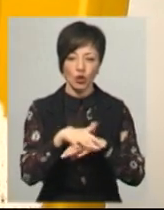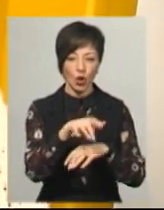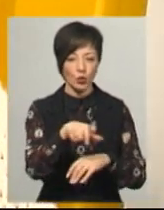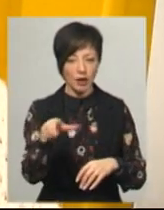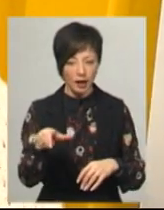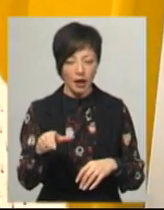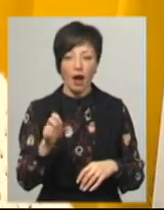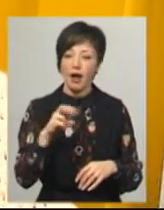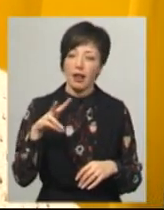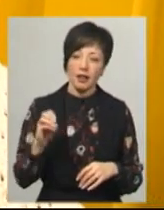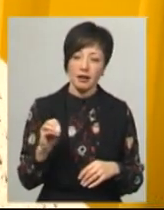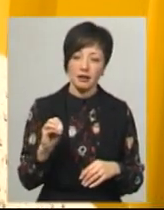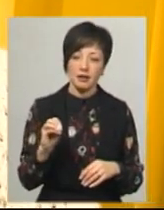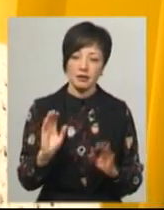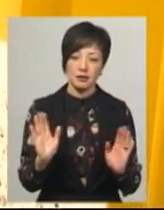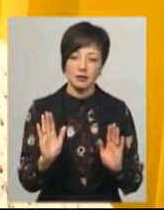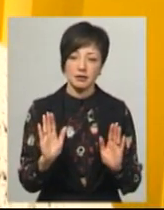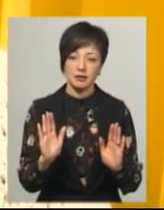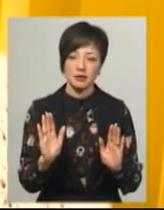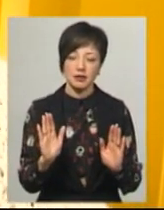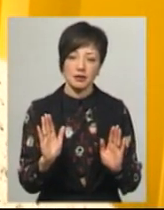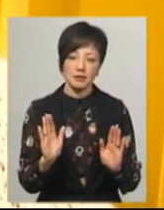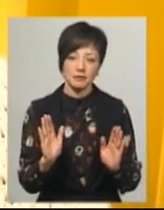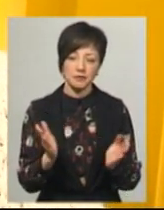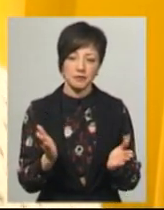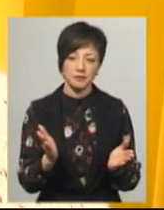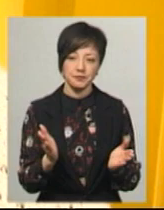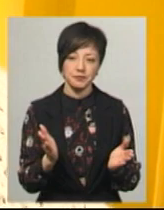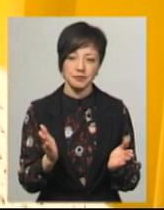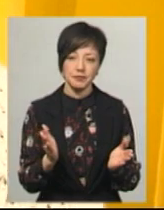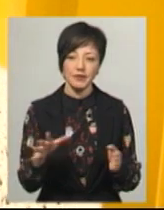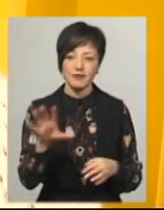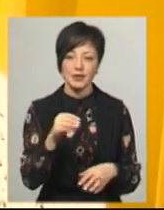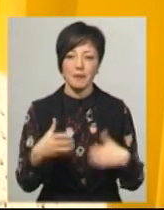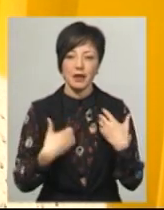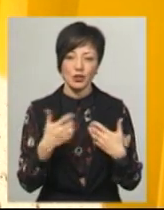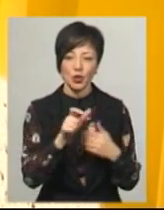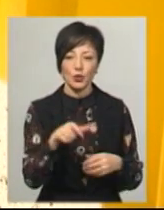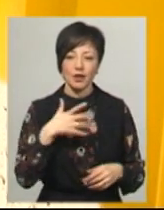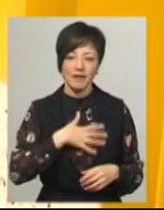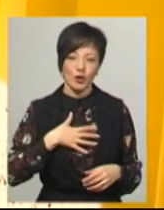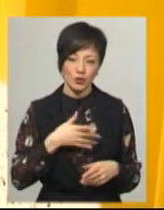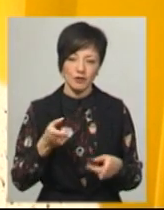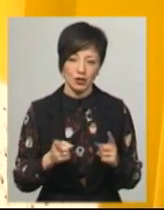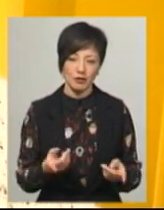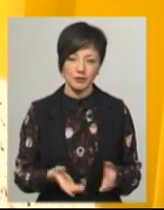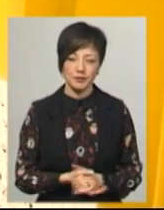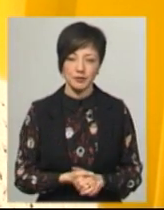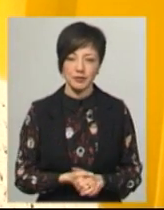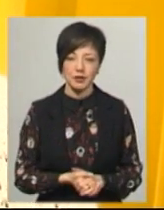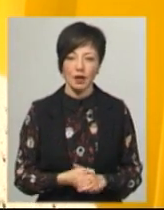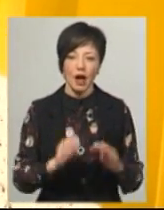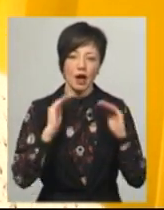звісно, з'явилося, але воно ж все панічне. Люди хвилюються, звісно, мови немає.